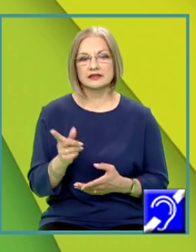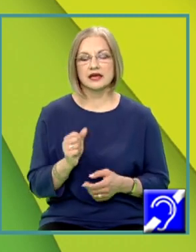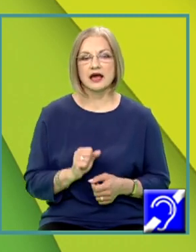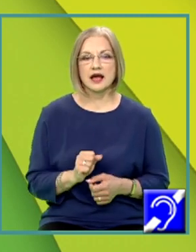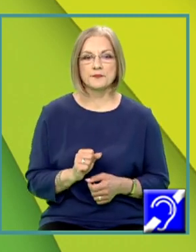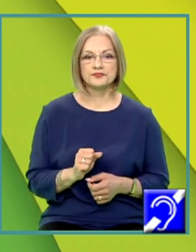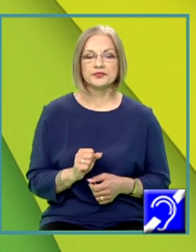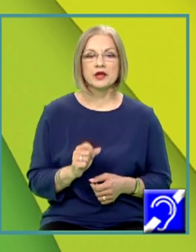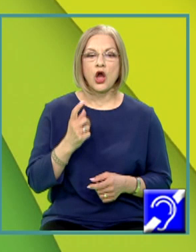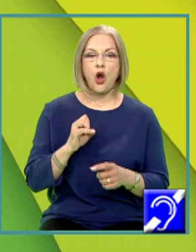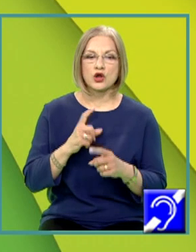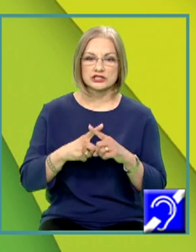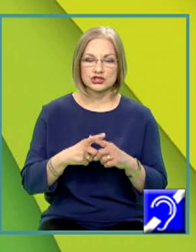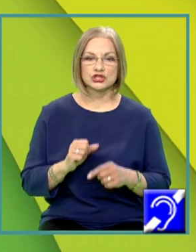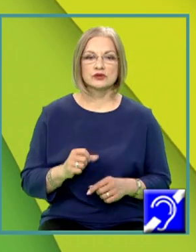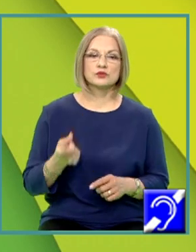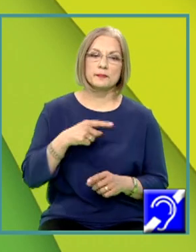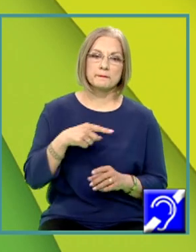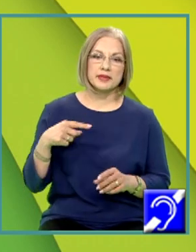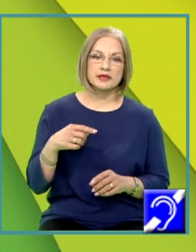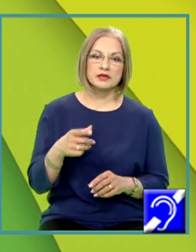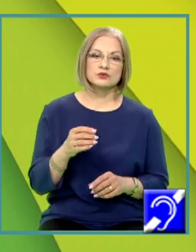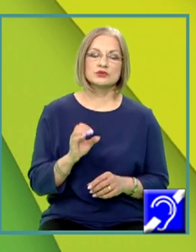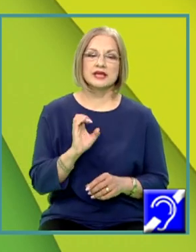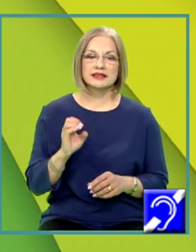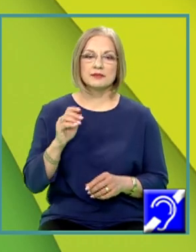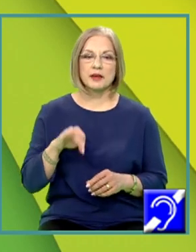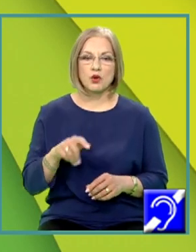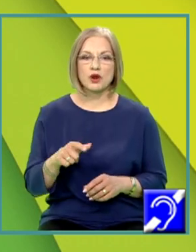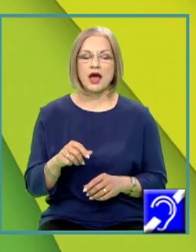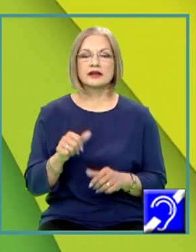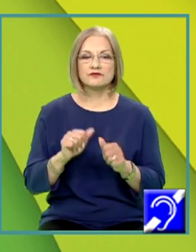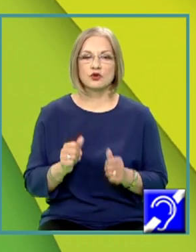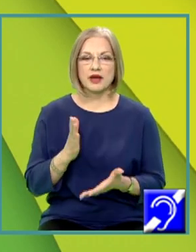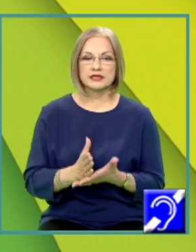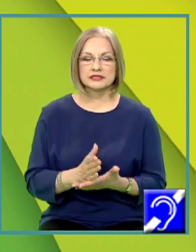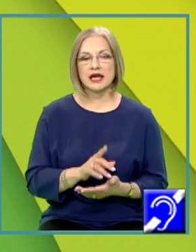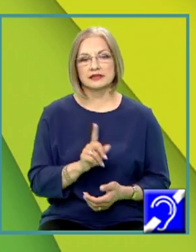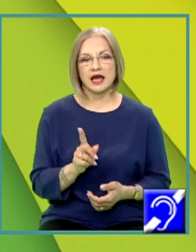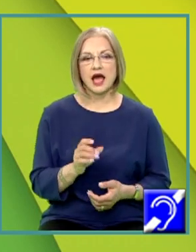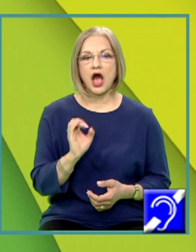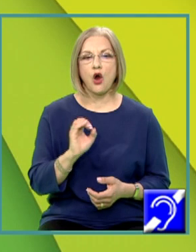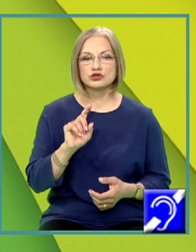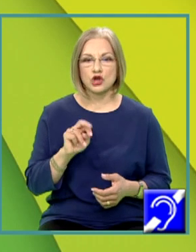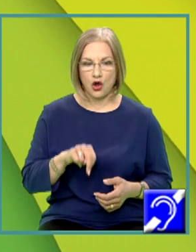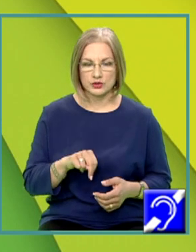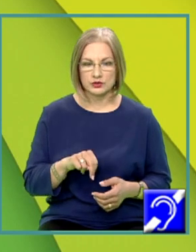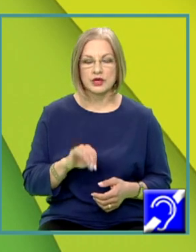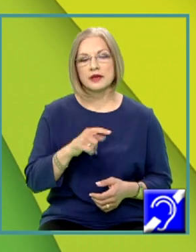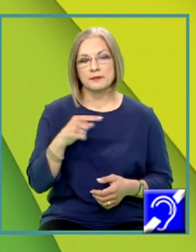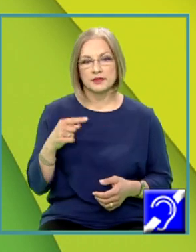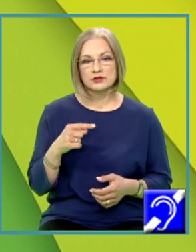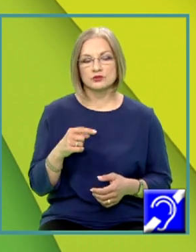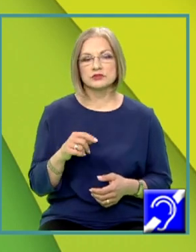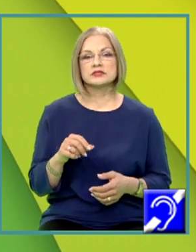oxigenului minus entalpia molară de formare standard a ozonului și minus